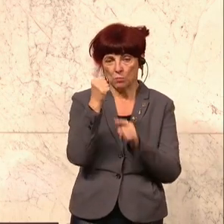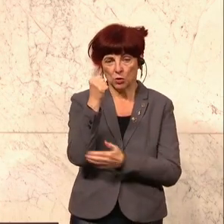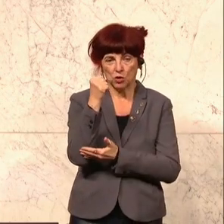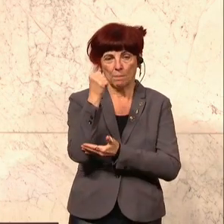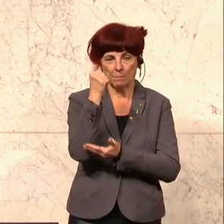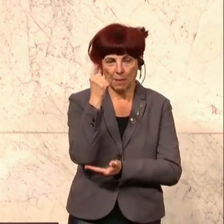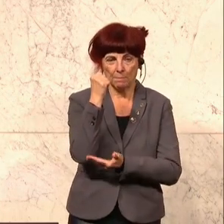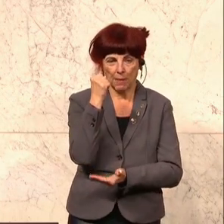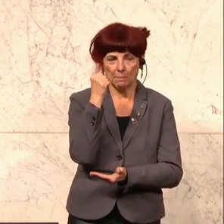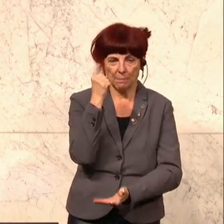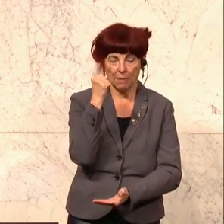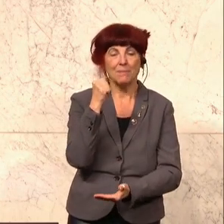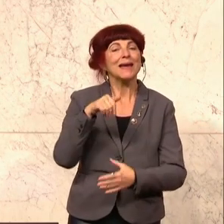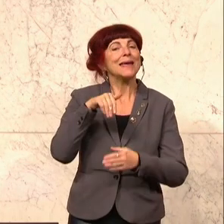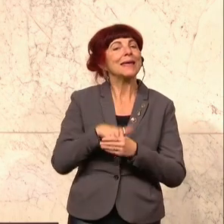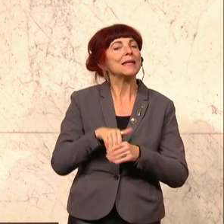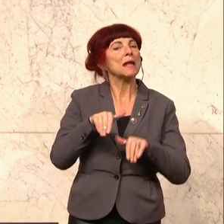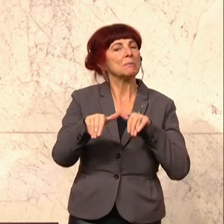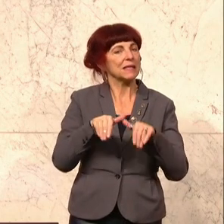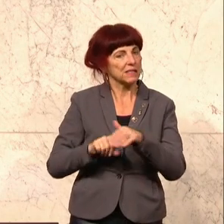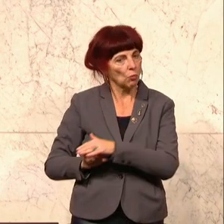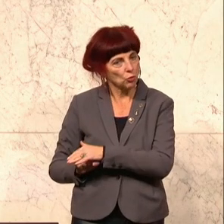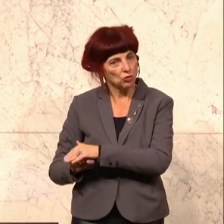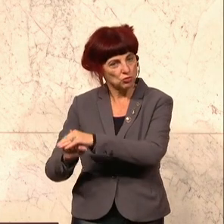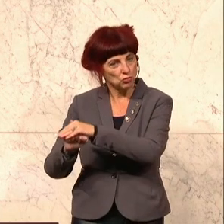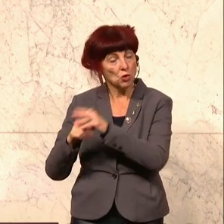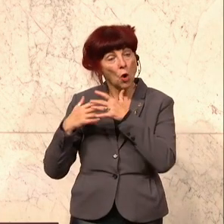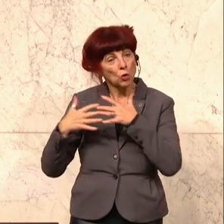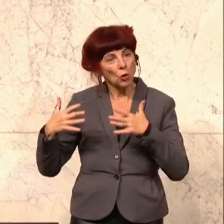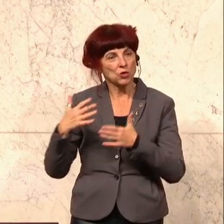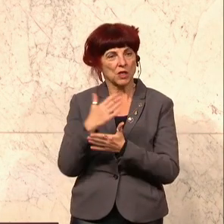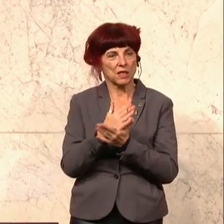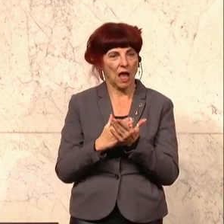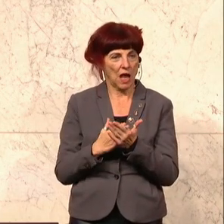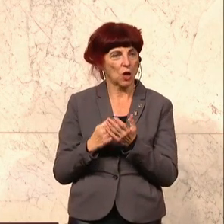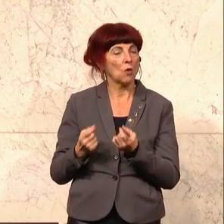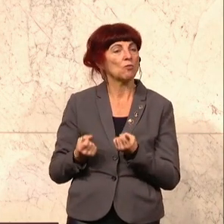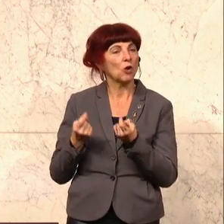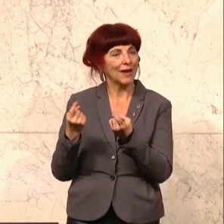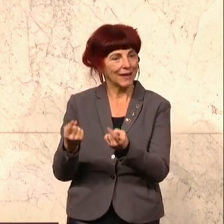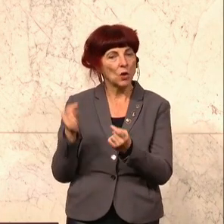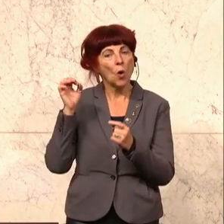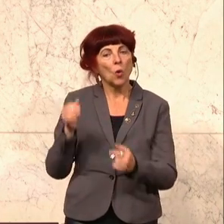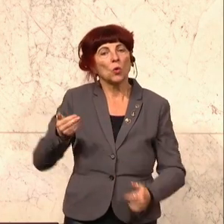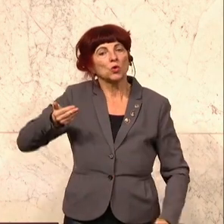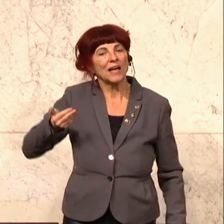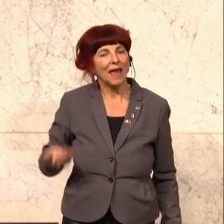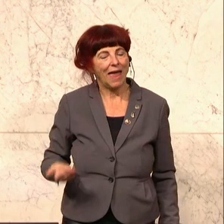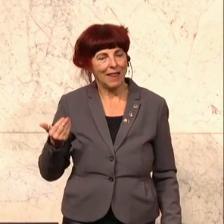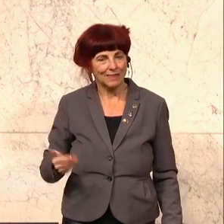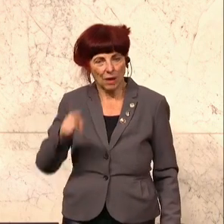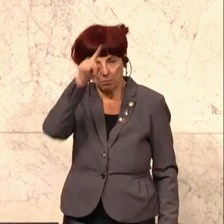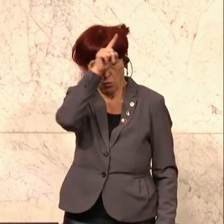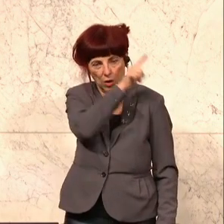das Innenministerium mitgetragen haben, von denen der größte Teil in eben gute Gehälter für Polizistinnen und